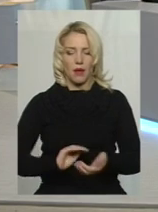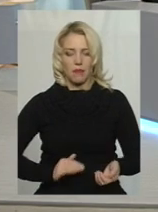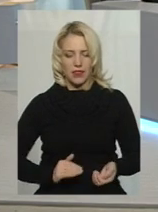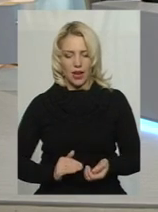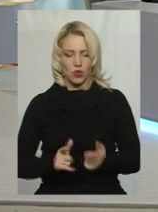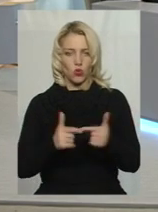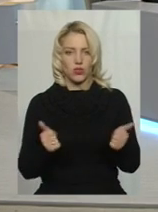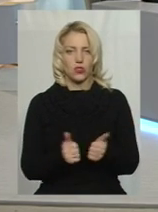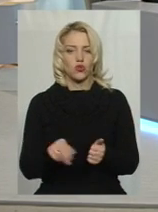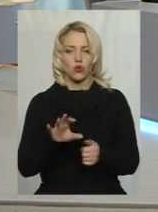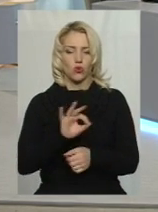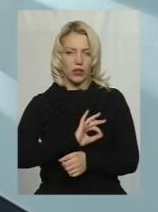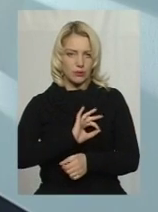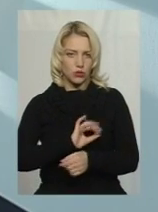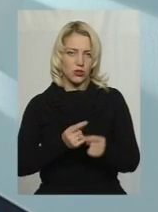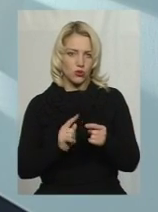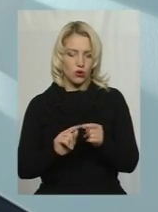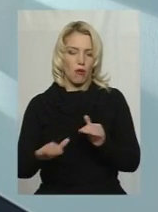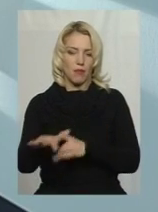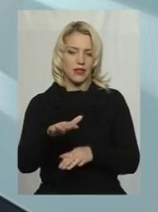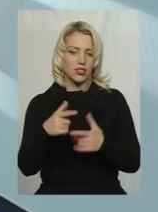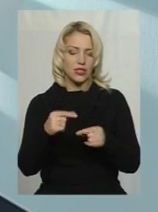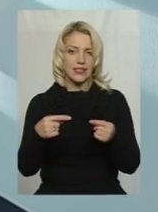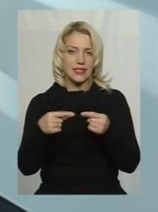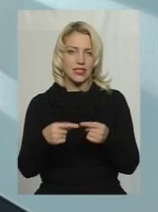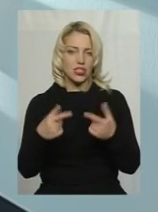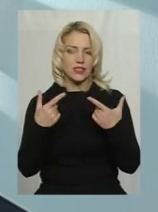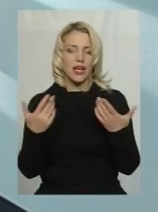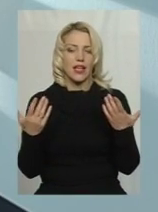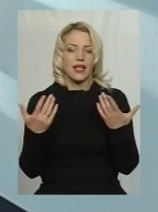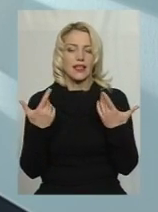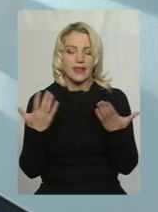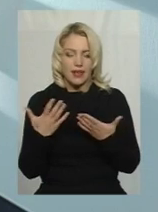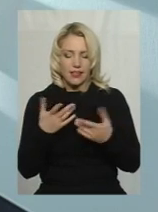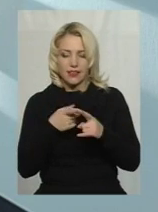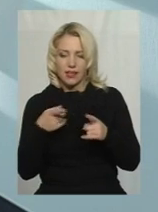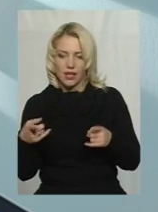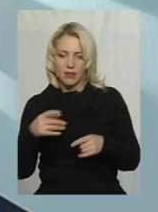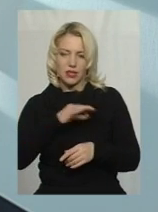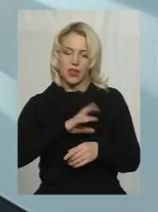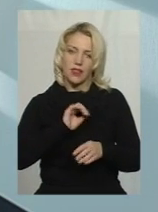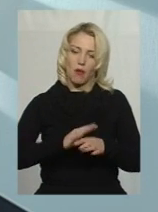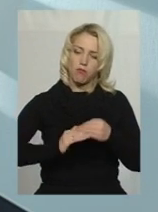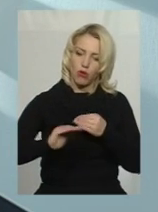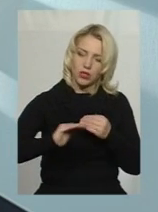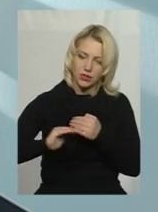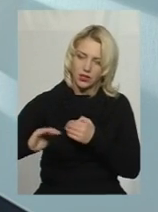експлуатації зазначеного майданчика, де зазначається, який термін в експлуатації на покриття, на огорожу.